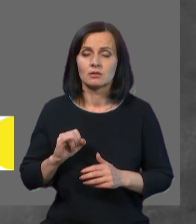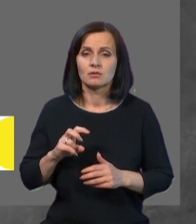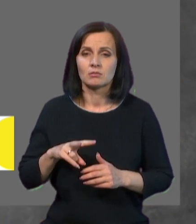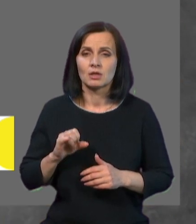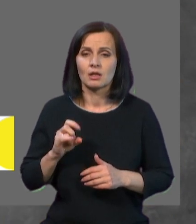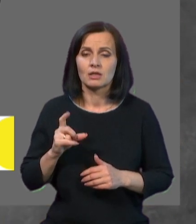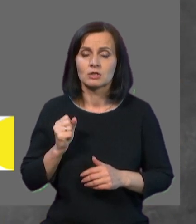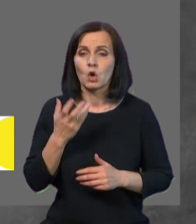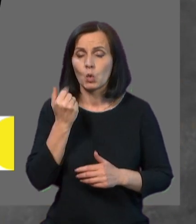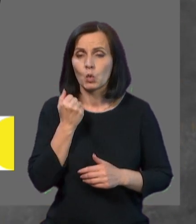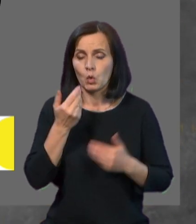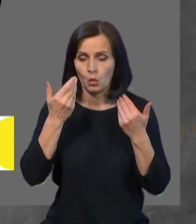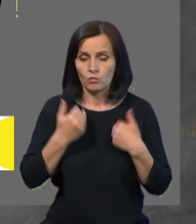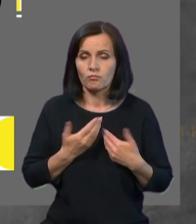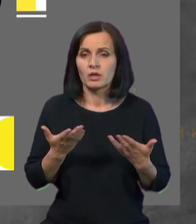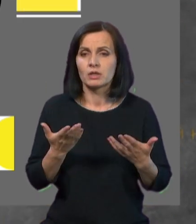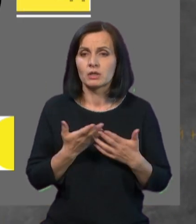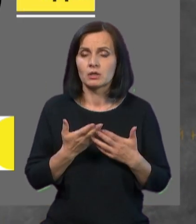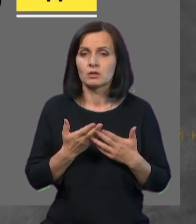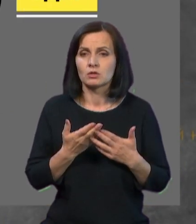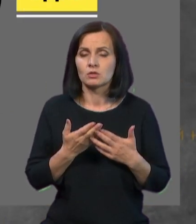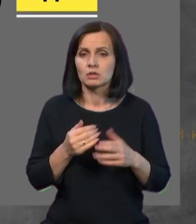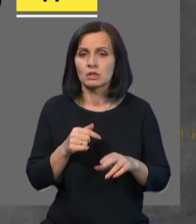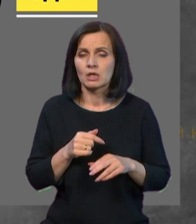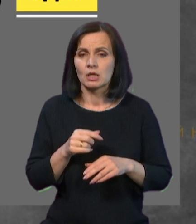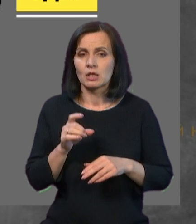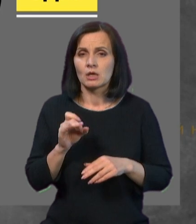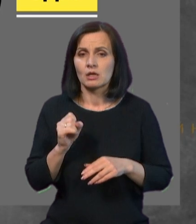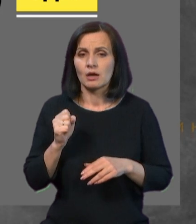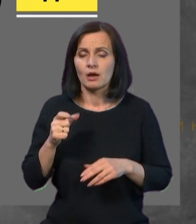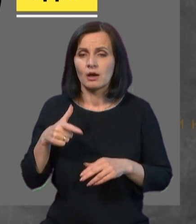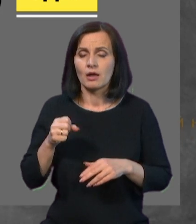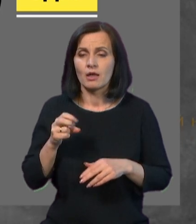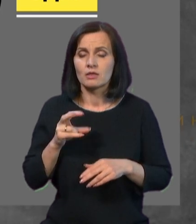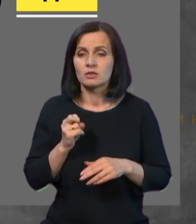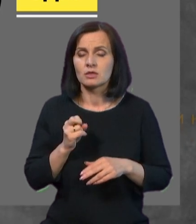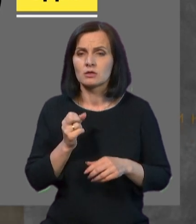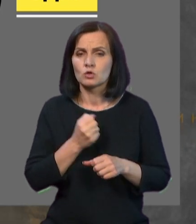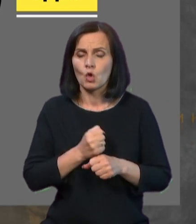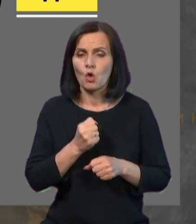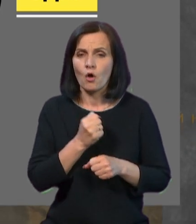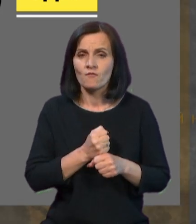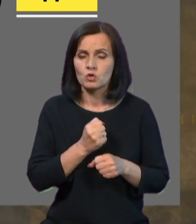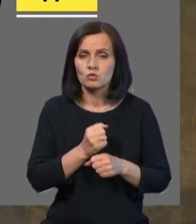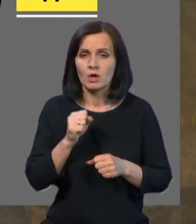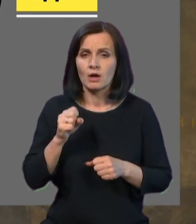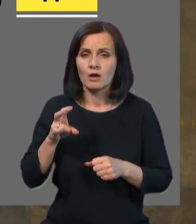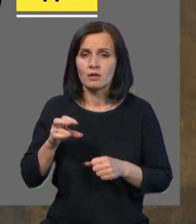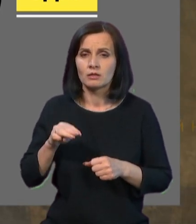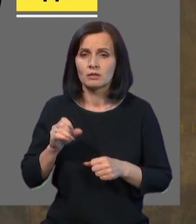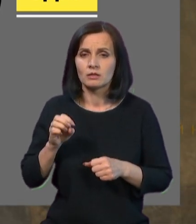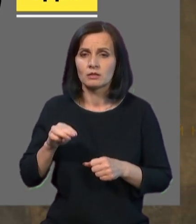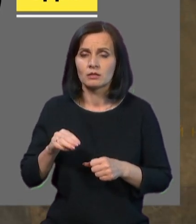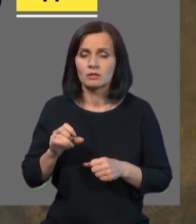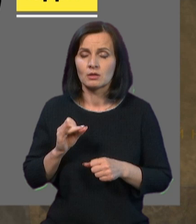реакція наробляються антитіла. І ці антитіла, вони фіксуються, виробомовні, на певних